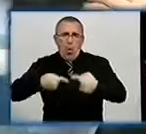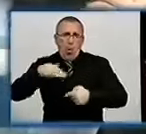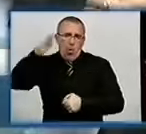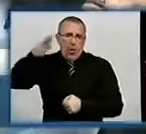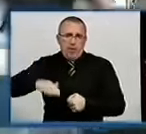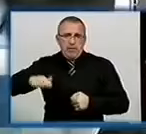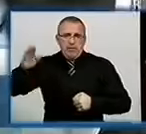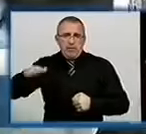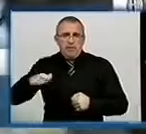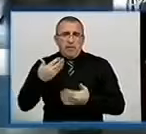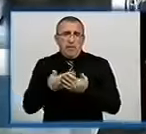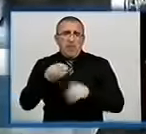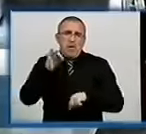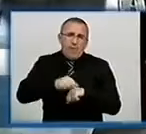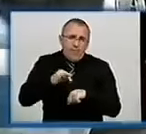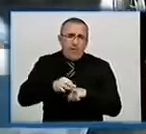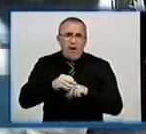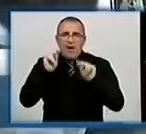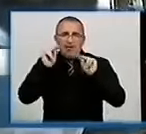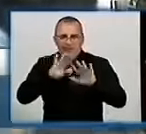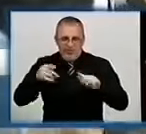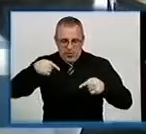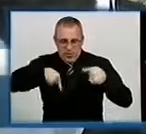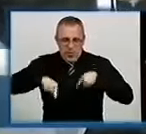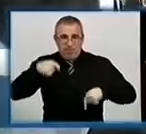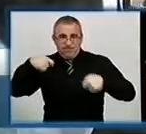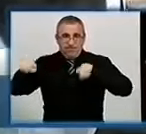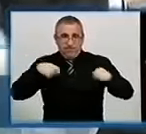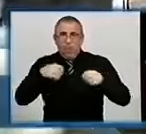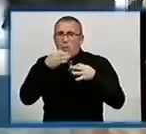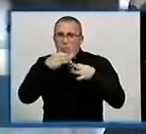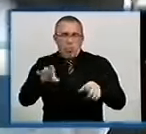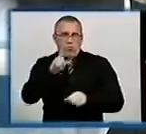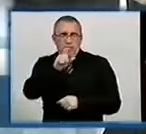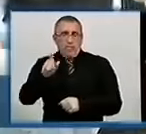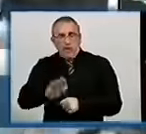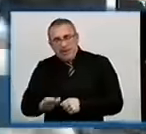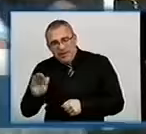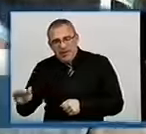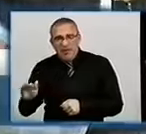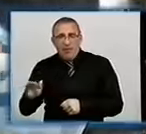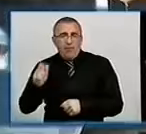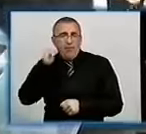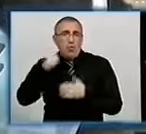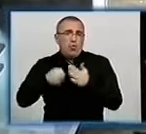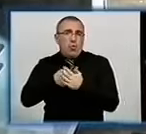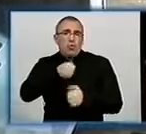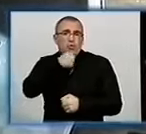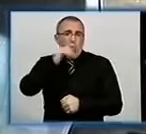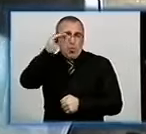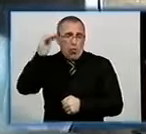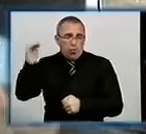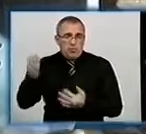скажімо так, хвороб і нелегальних трансплантацій, вона стосується людей будь-якого віку. Від дитячого віку до дорослого. І